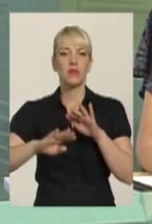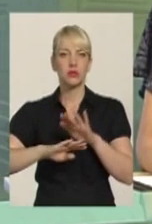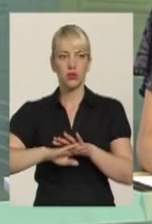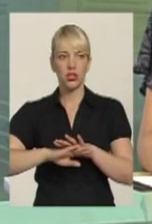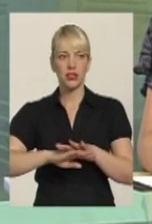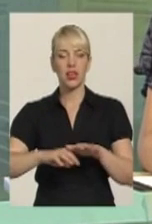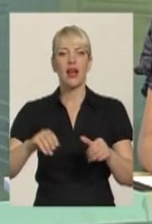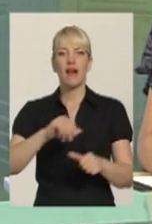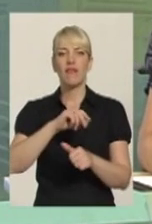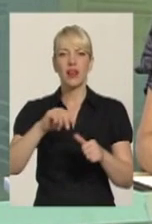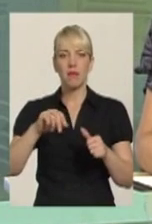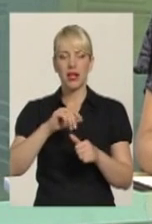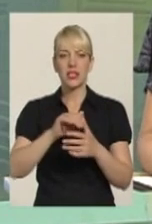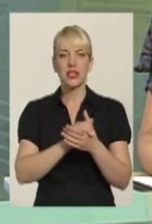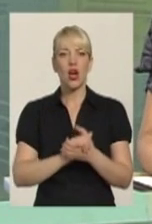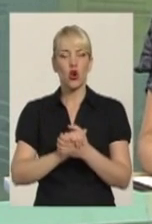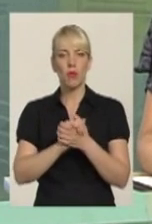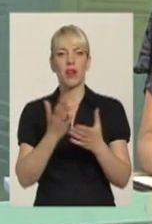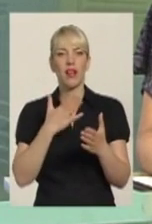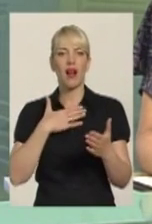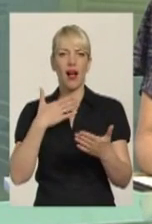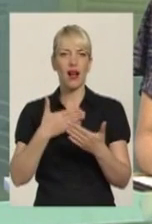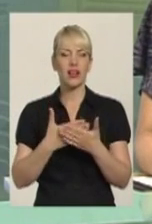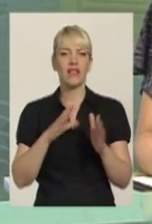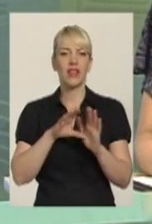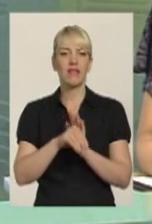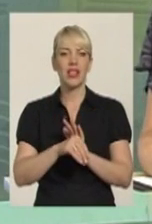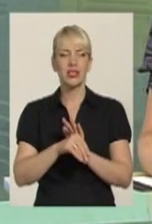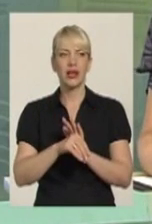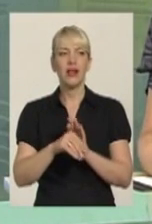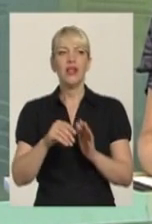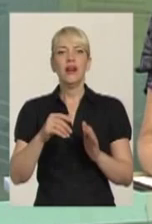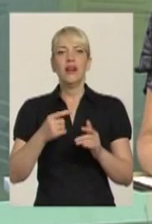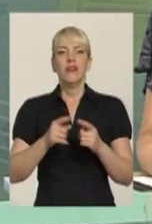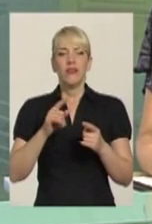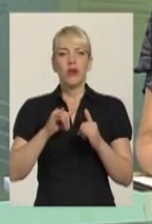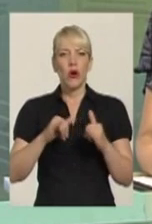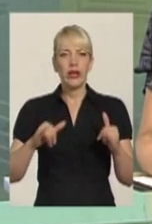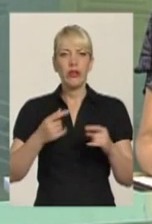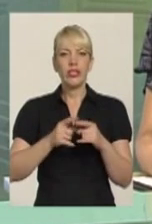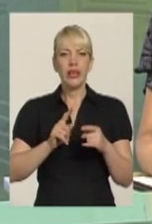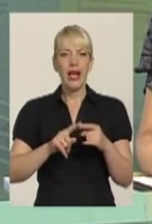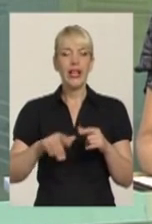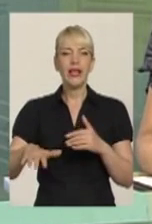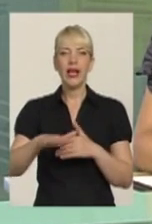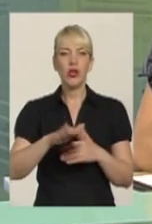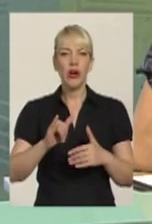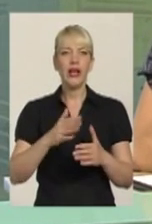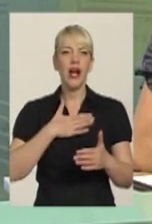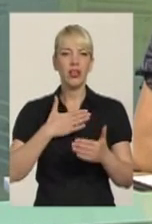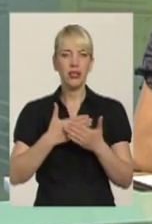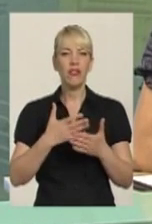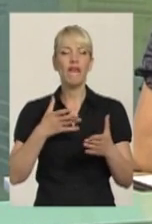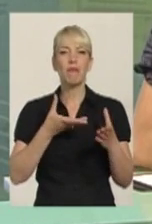активно внесла свій вклад в розвиток цієї території і впливала на